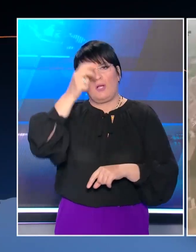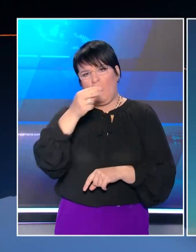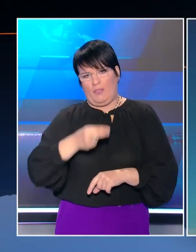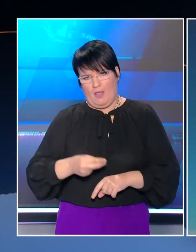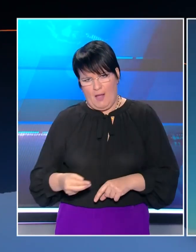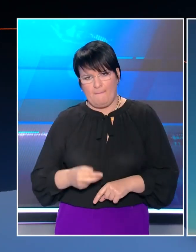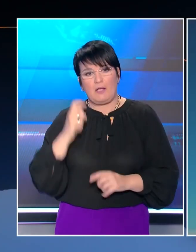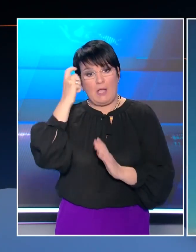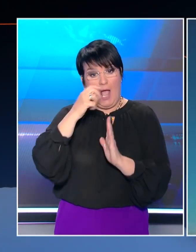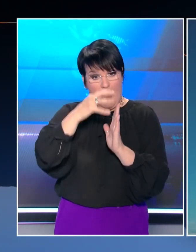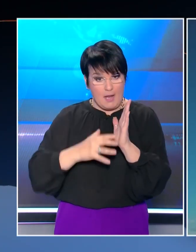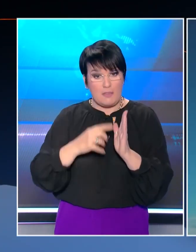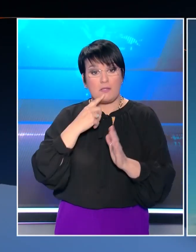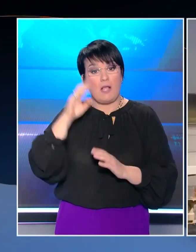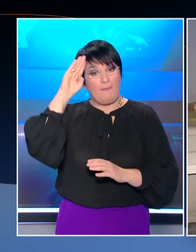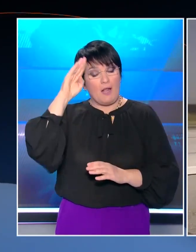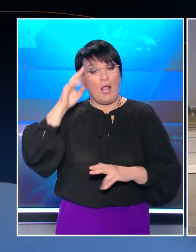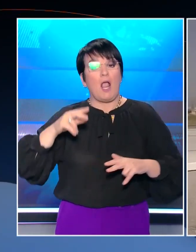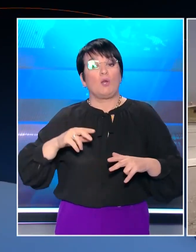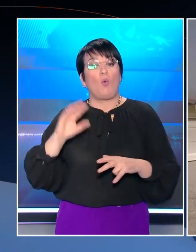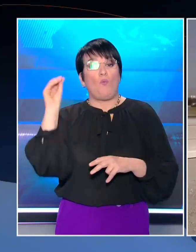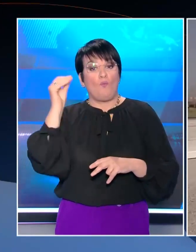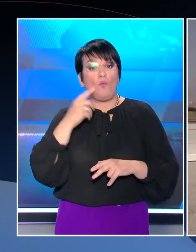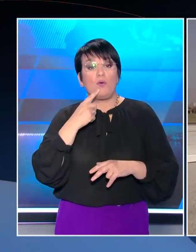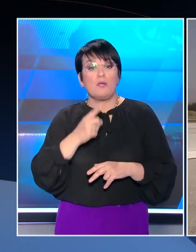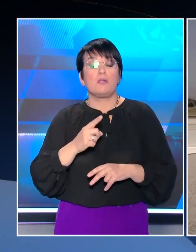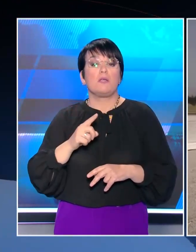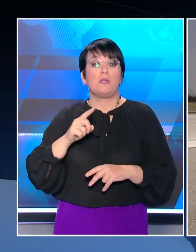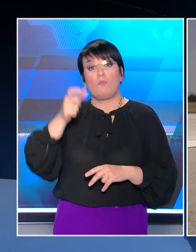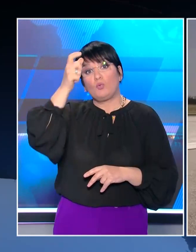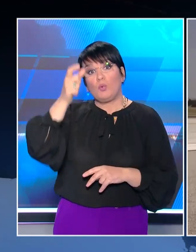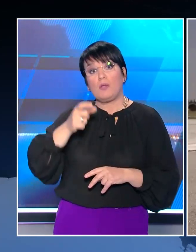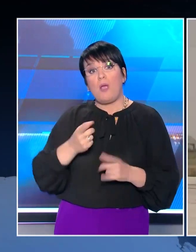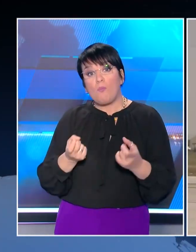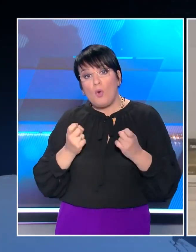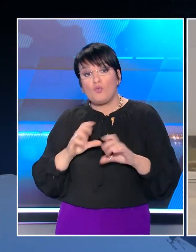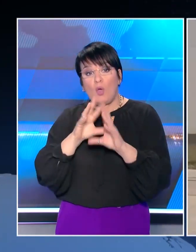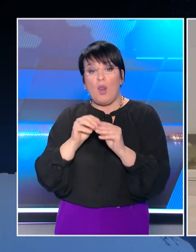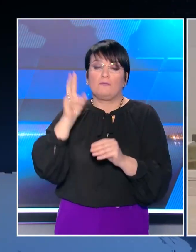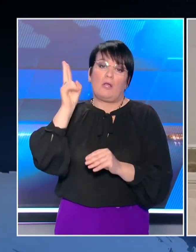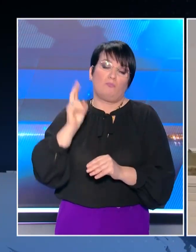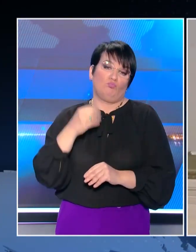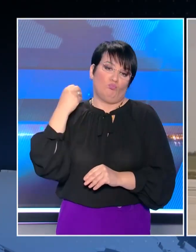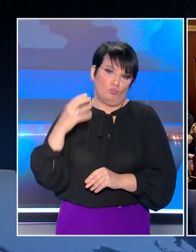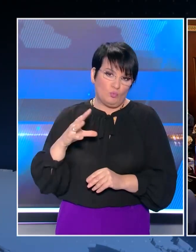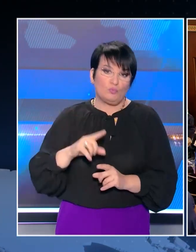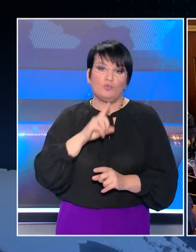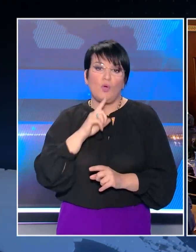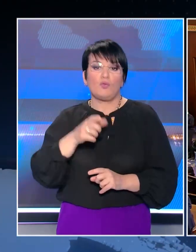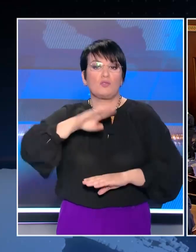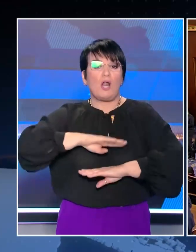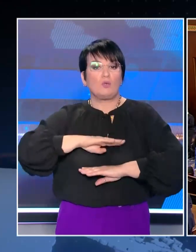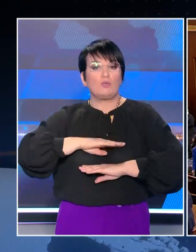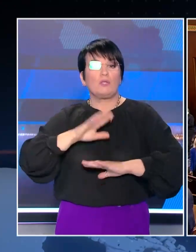καταδικάζει τις τουρκικές προκλήσεις και τις υπερπτήσεις στο Αιγαίο, ενώ υπογραμμίζει ότι η στρατιωτική δραστηριότητα της